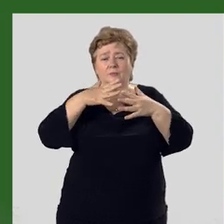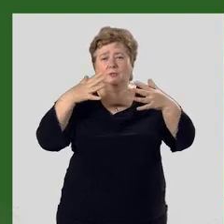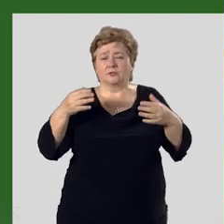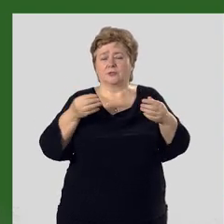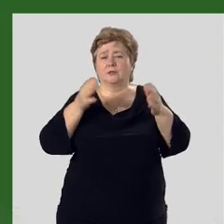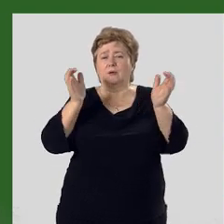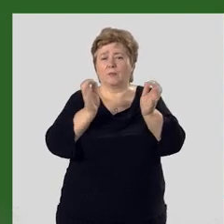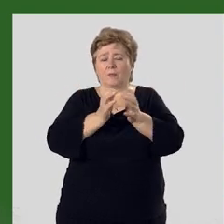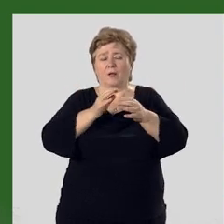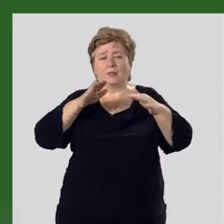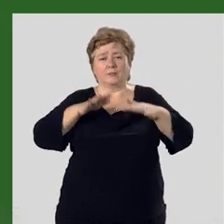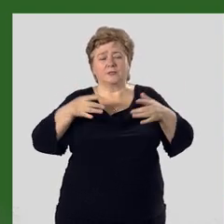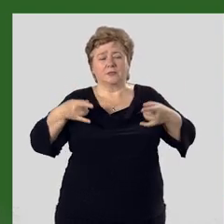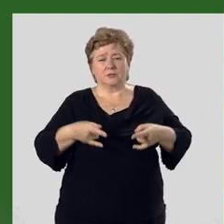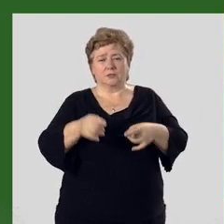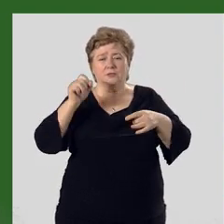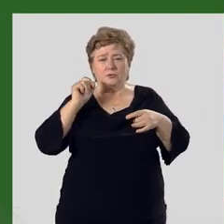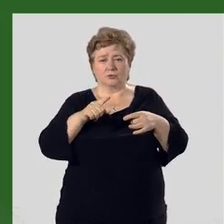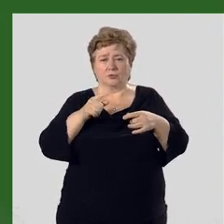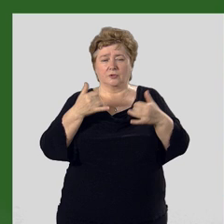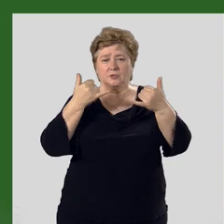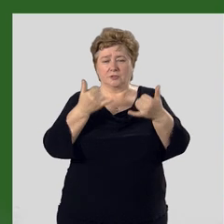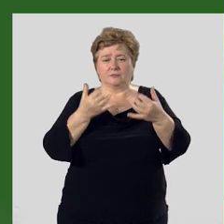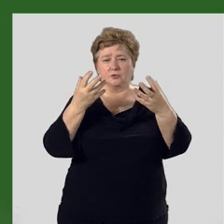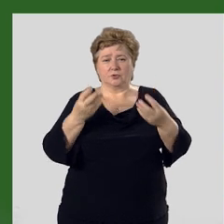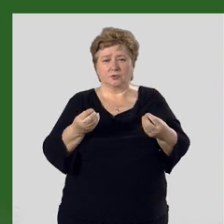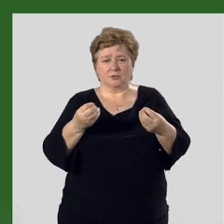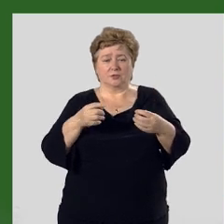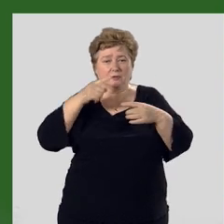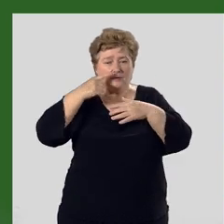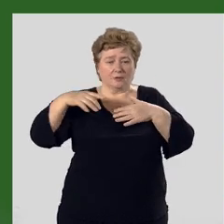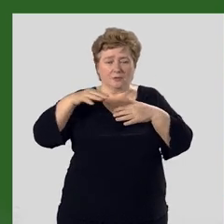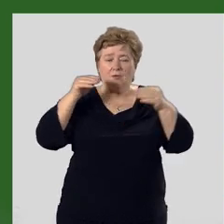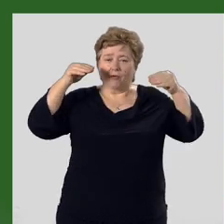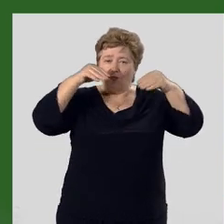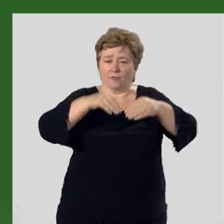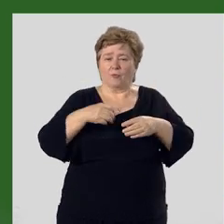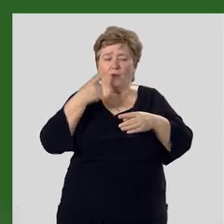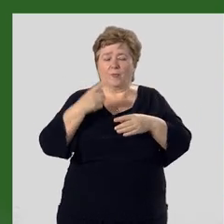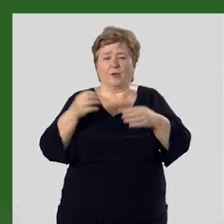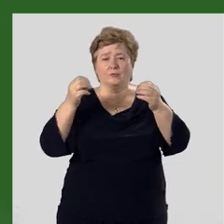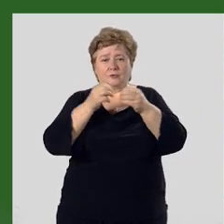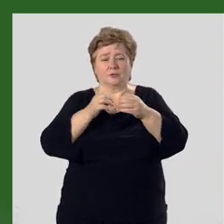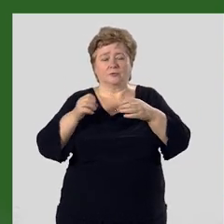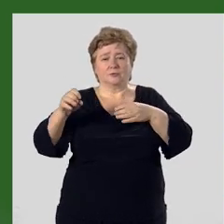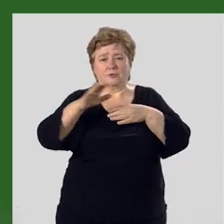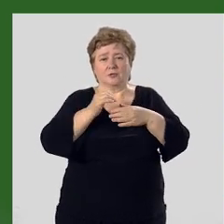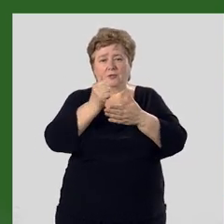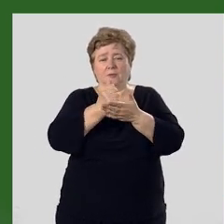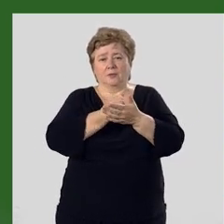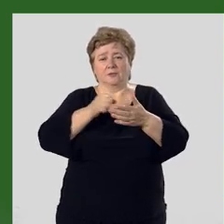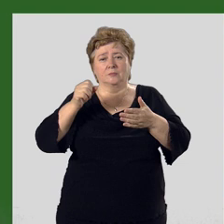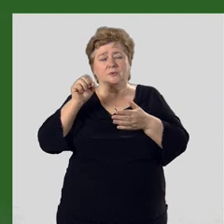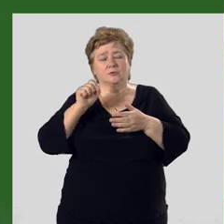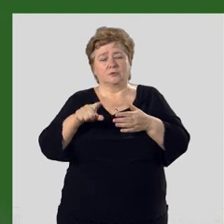и малых месторождений золота. На сегодняшний день Кыргызстан входит в первую десятку стран по запасам